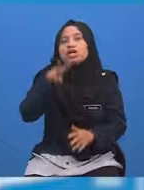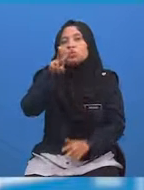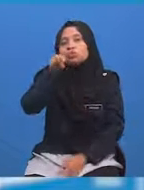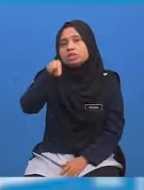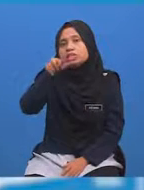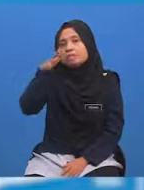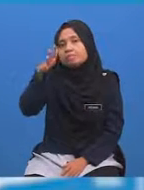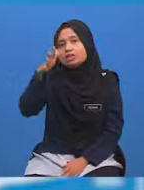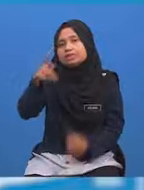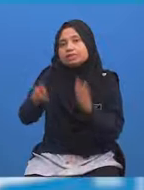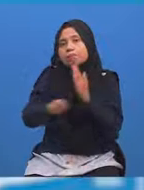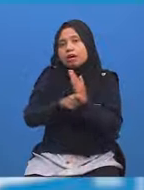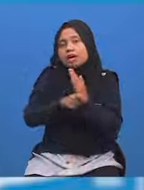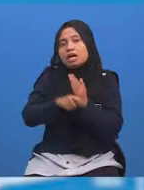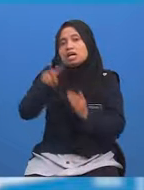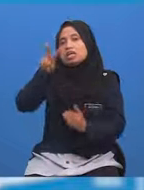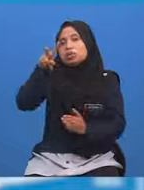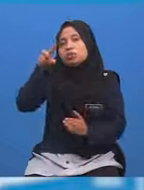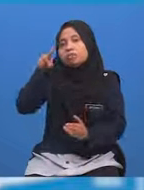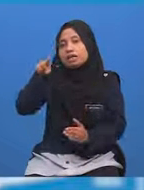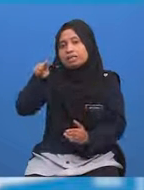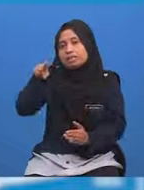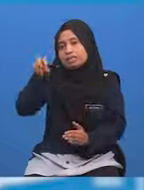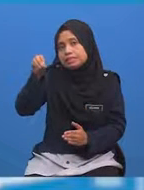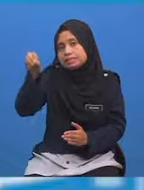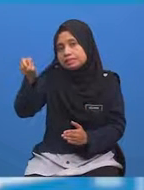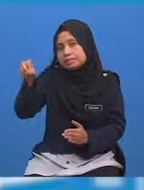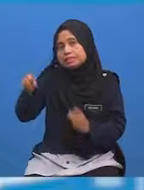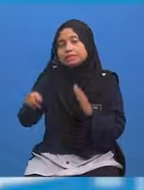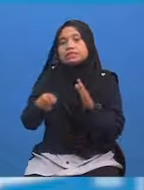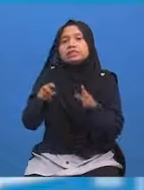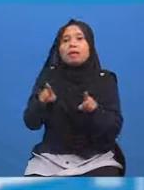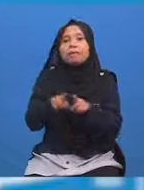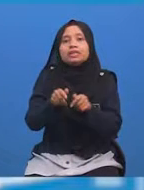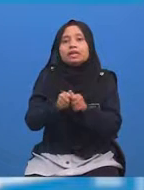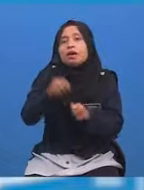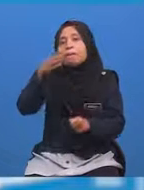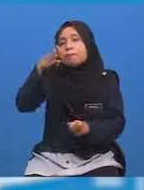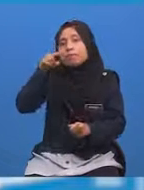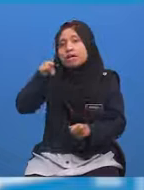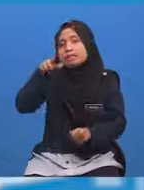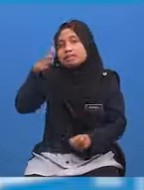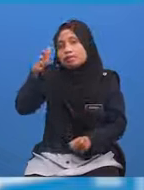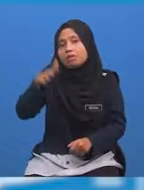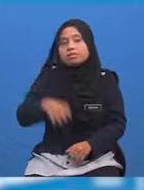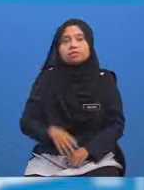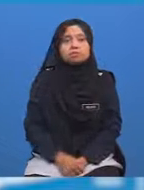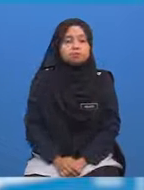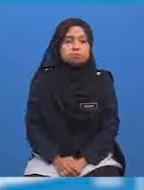tambah 12 sama dengan 14.15